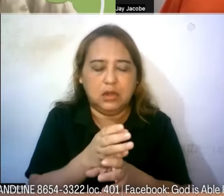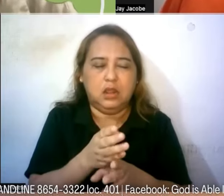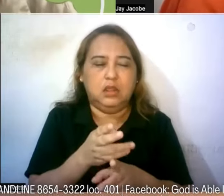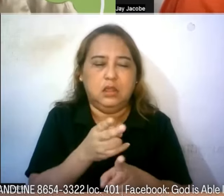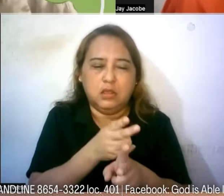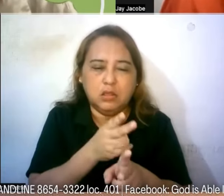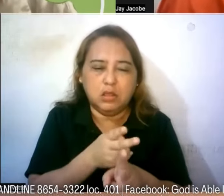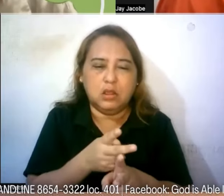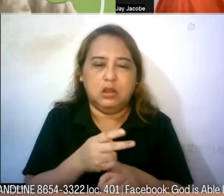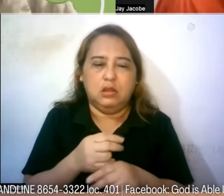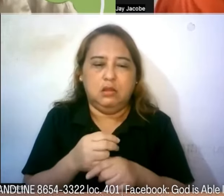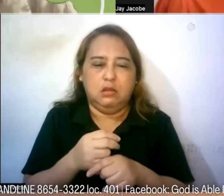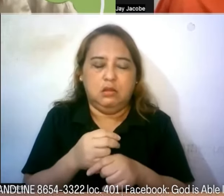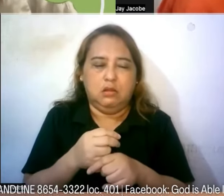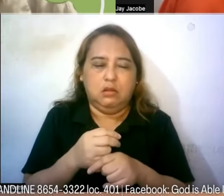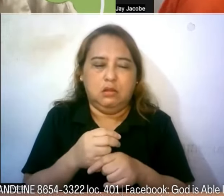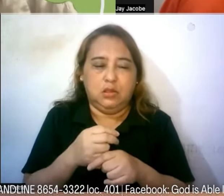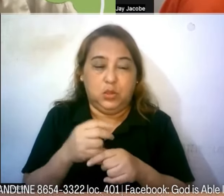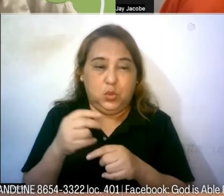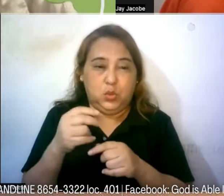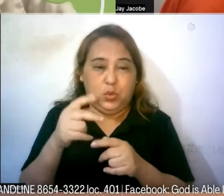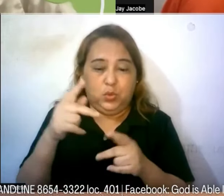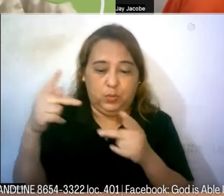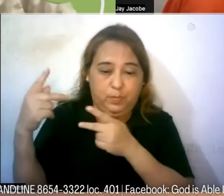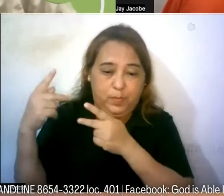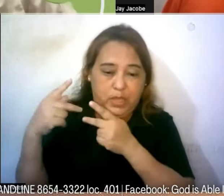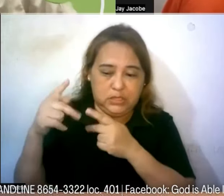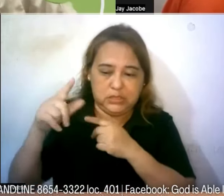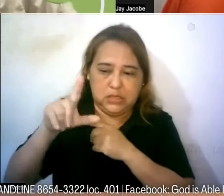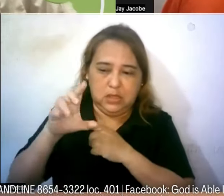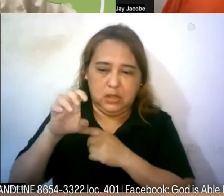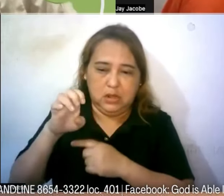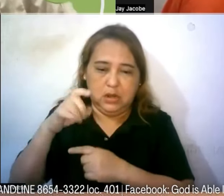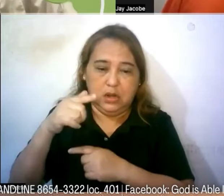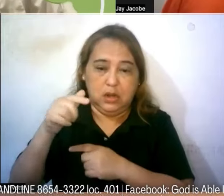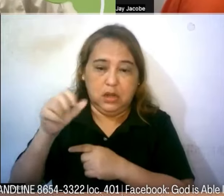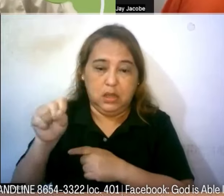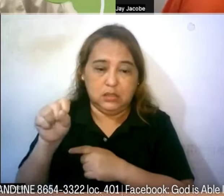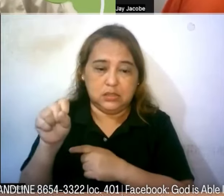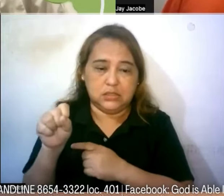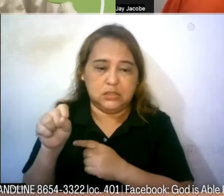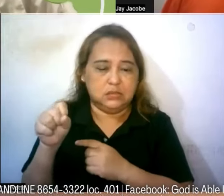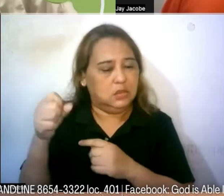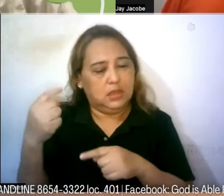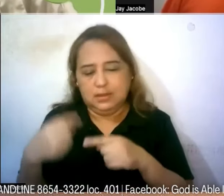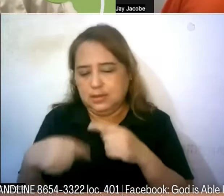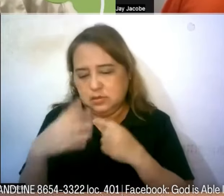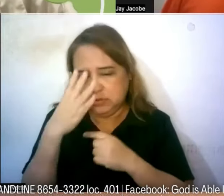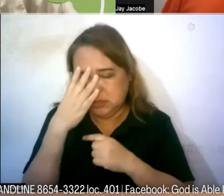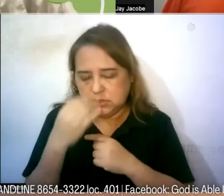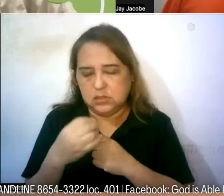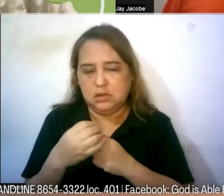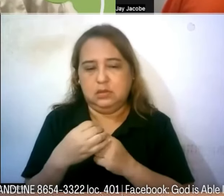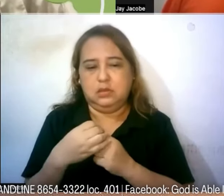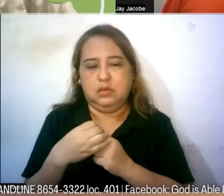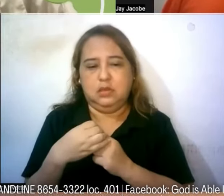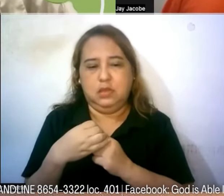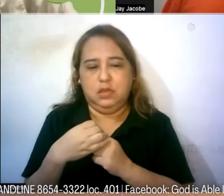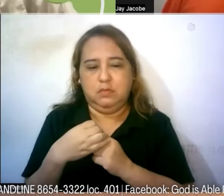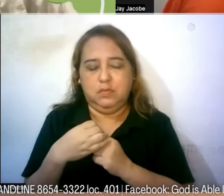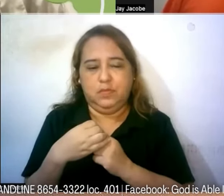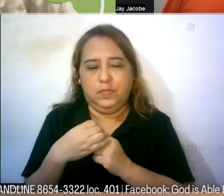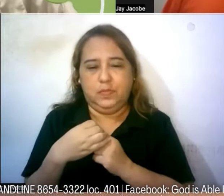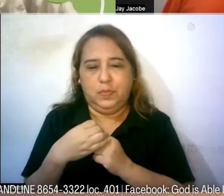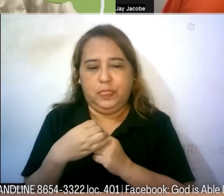ng pain ko po sa aking legs talagang hindi po ako makatulog at yung time na yun ay